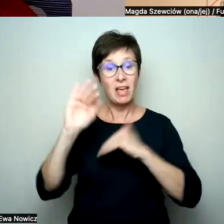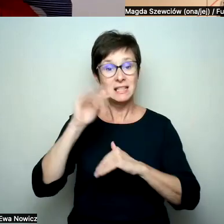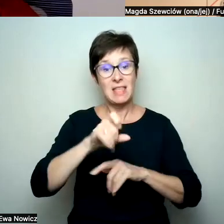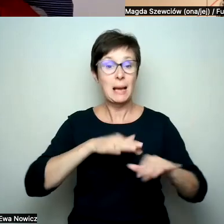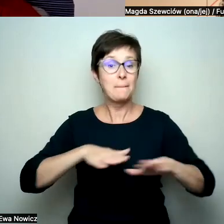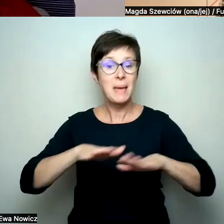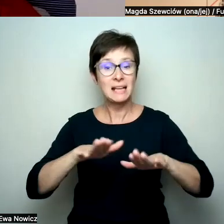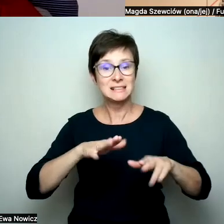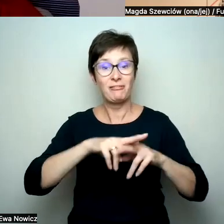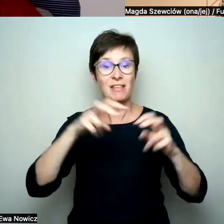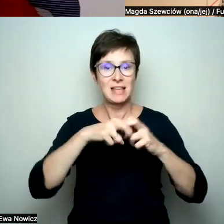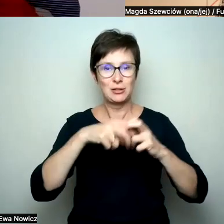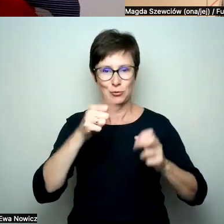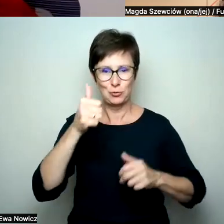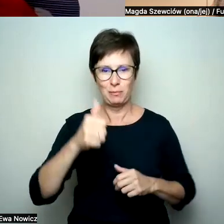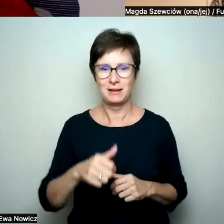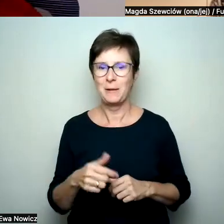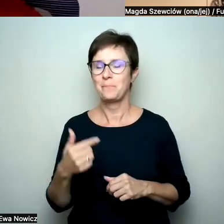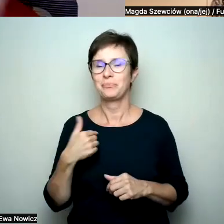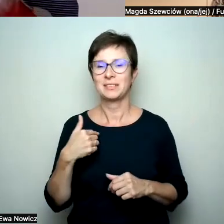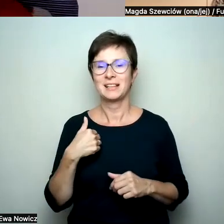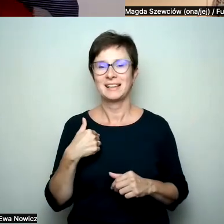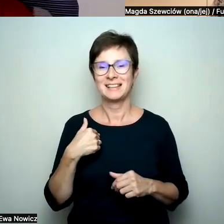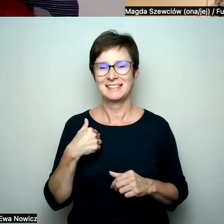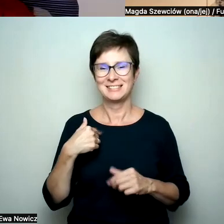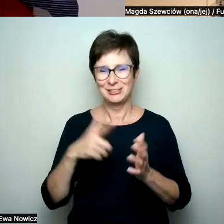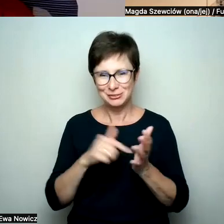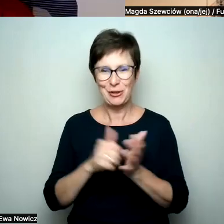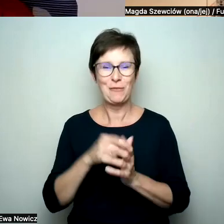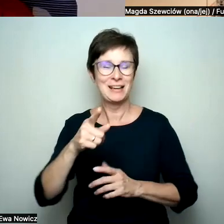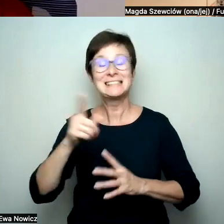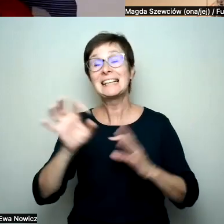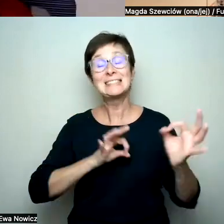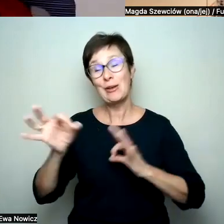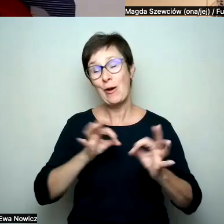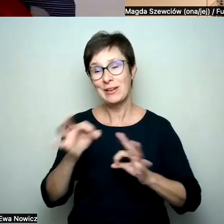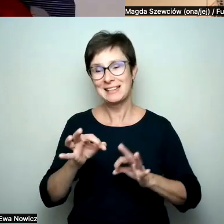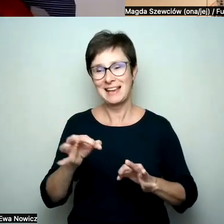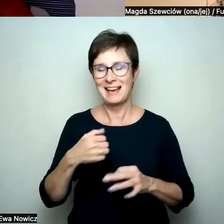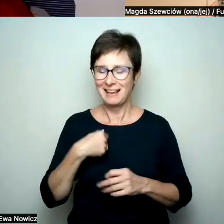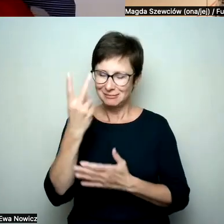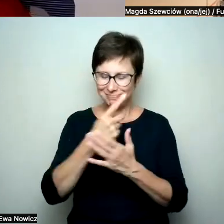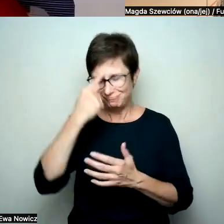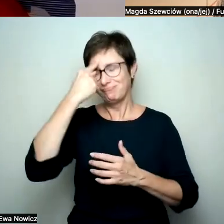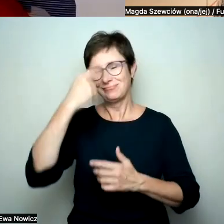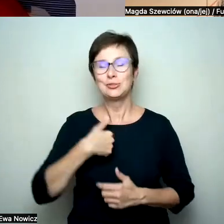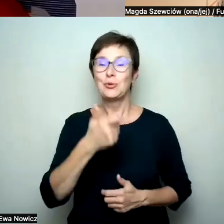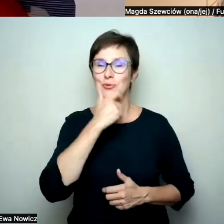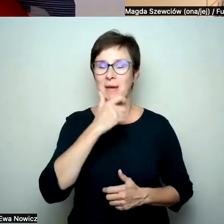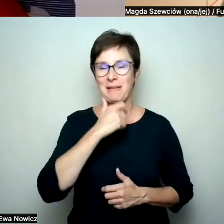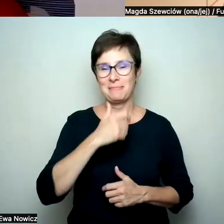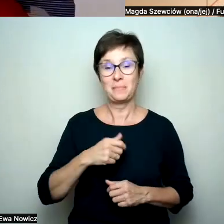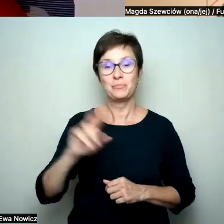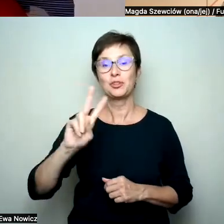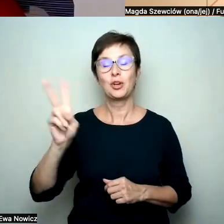Tak, ja tylko zaczytuję takiego screena, bo znowu to jest jedna taka historia, która z powodu, że się uśmiecha i ktoś mi przysłał